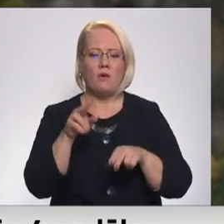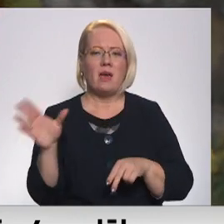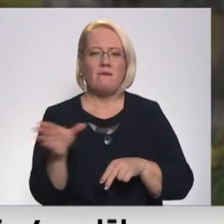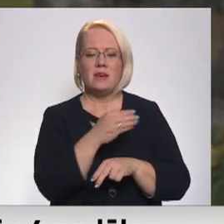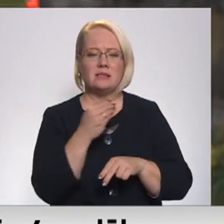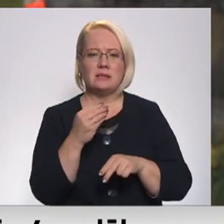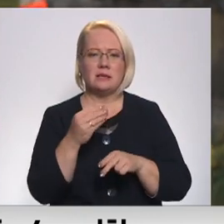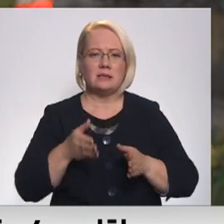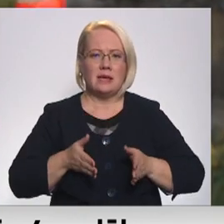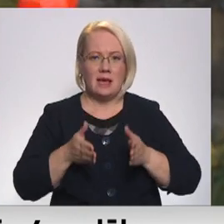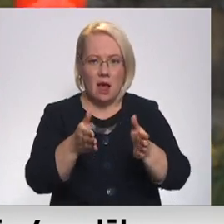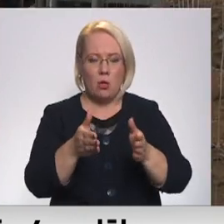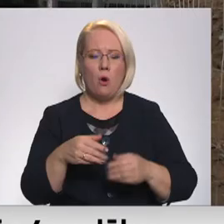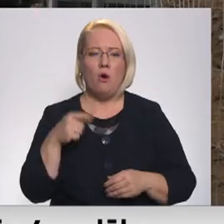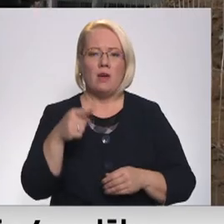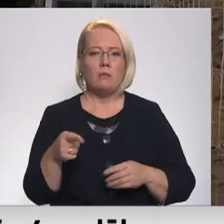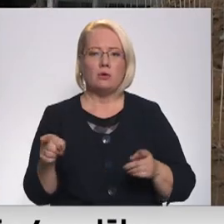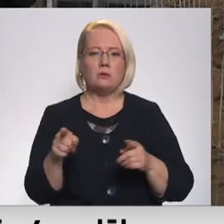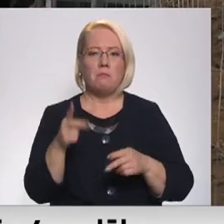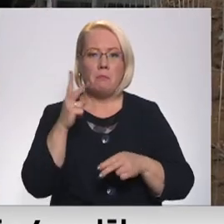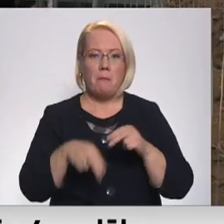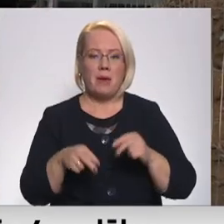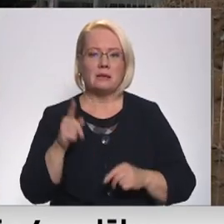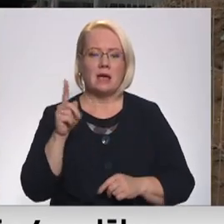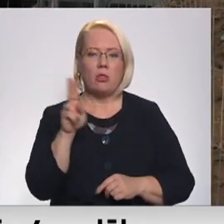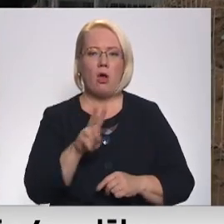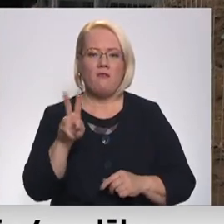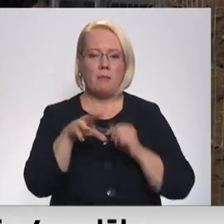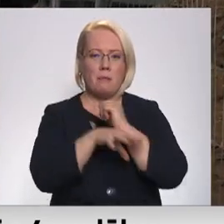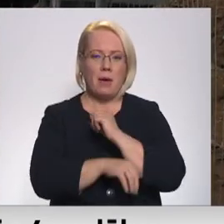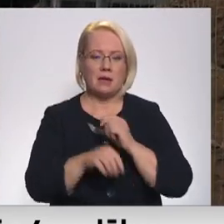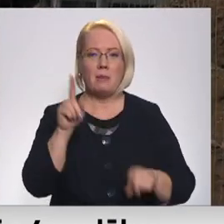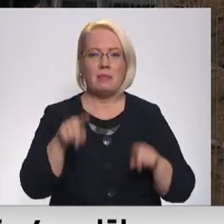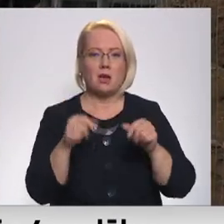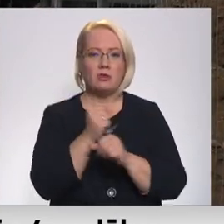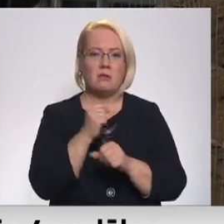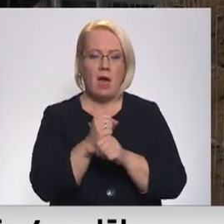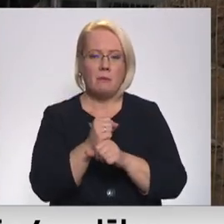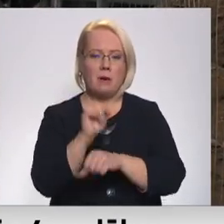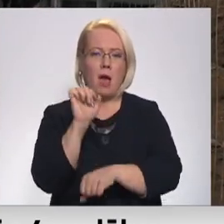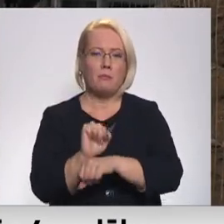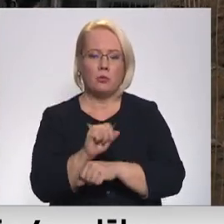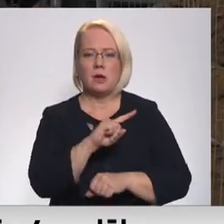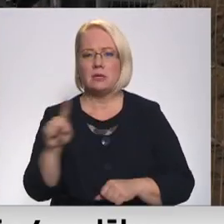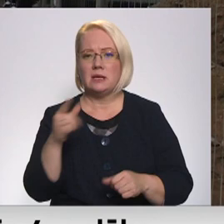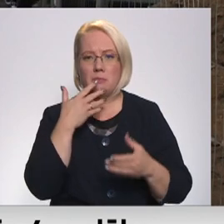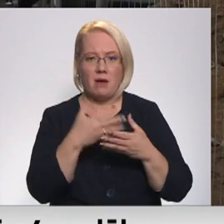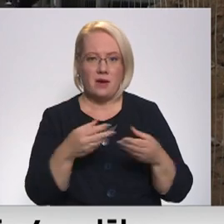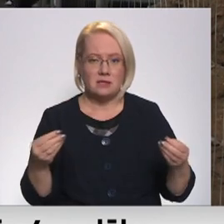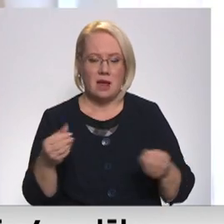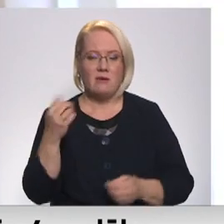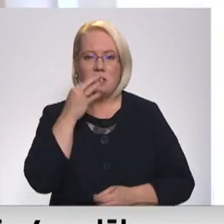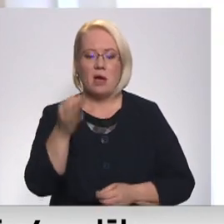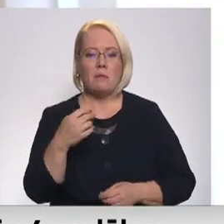slājums. Ielas pārbūva tiks pabeigta novembrā beigās, bet daži darbi gaidīs pavasari. Mēs uzbūvēsim jaunu šo ielas profilu šajā